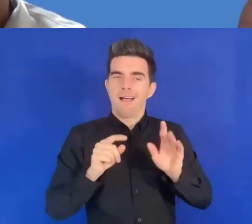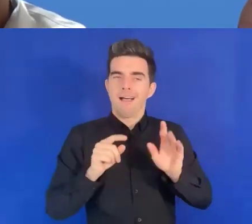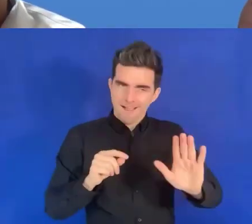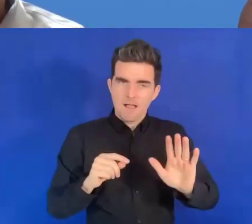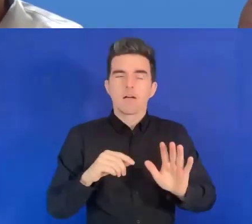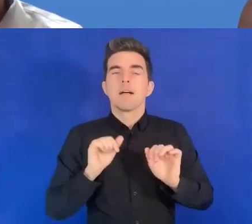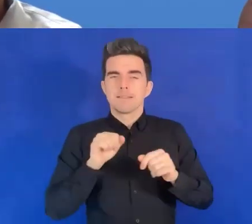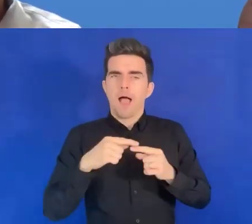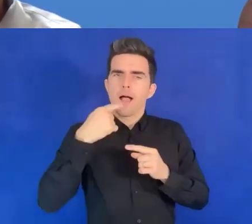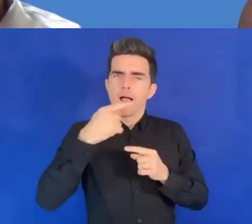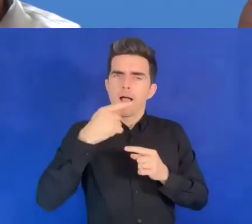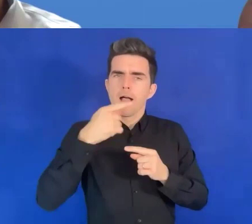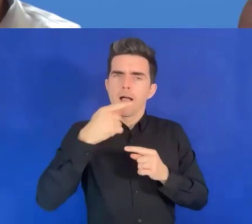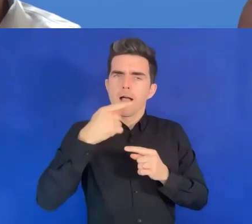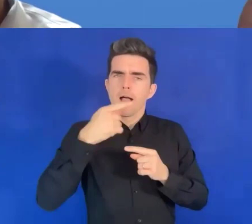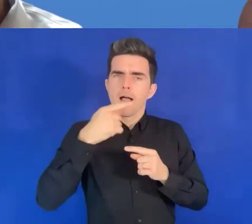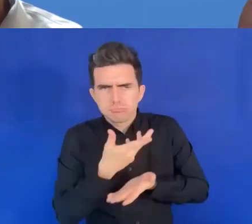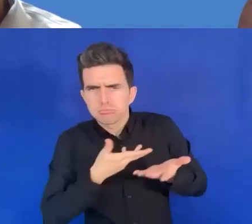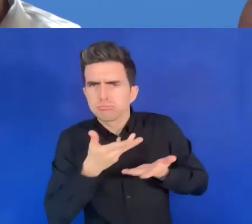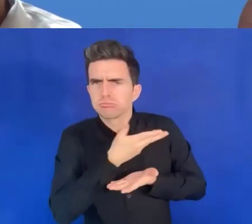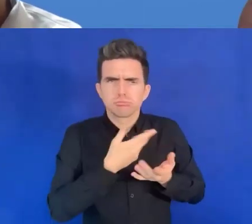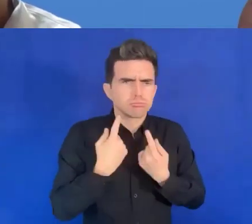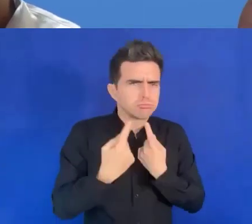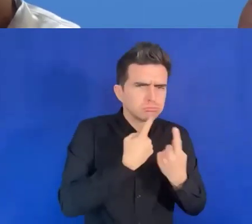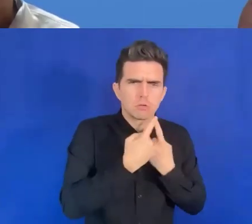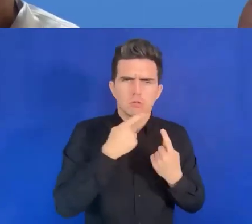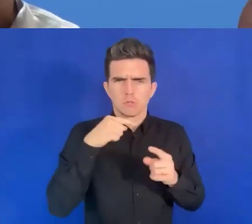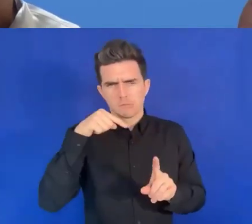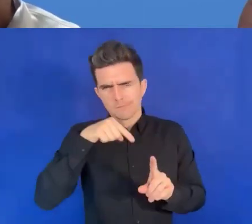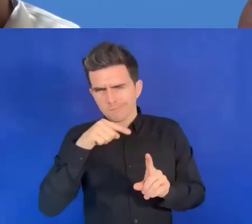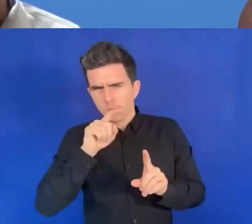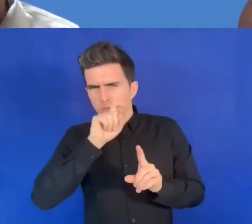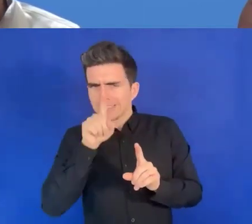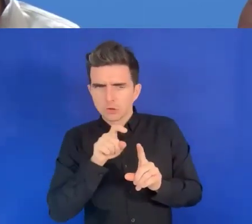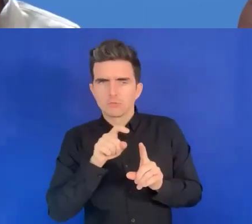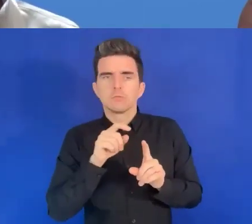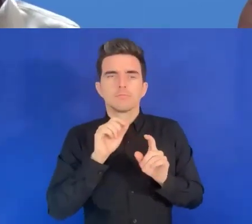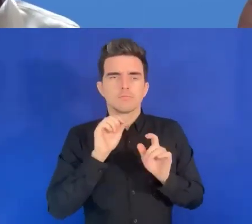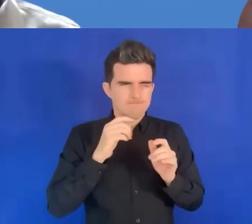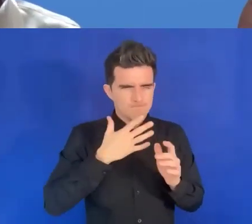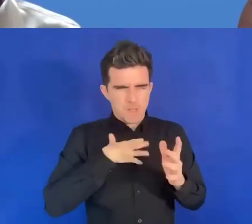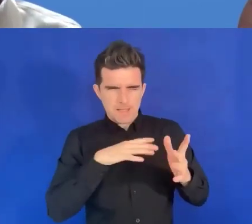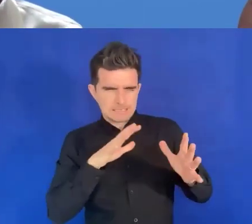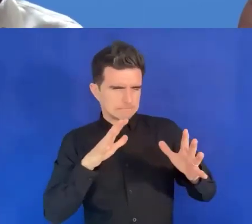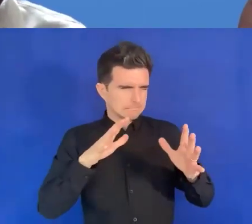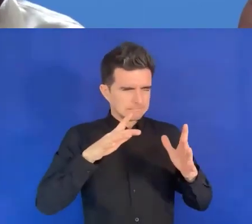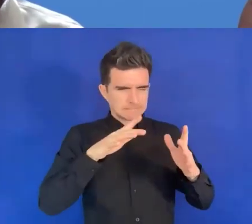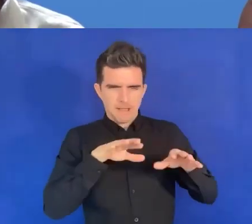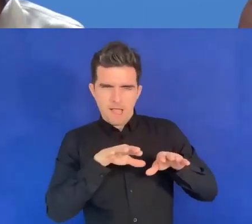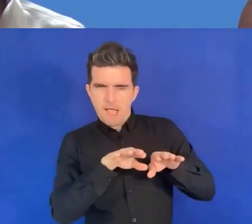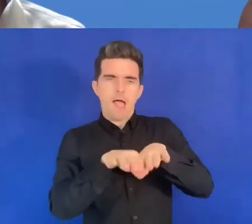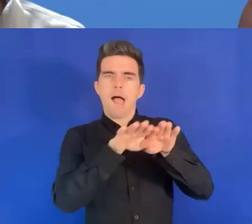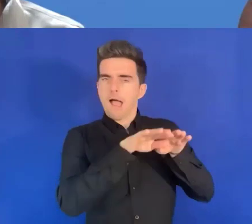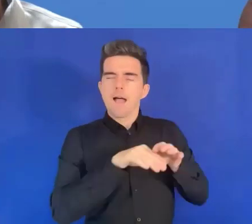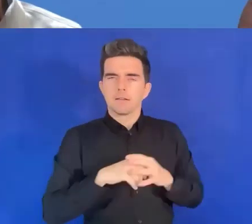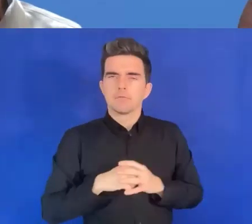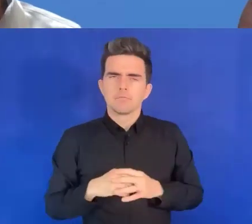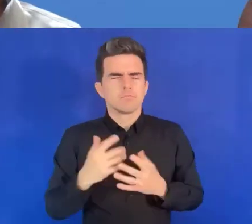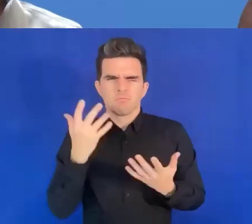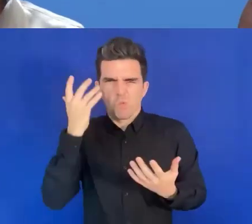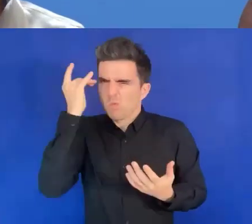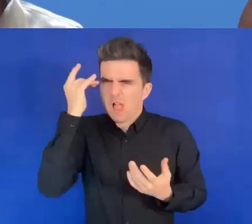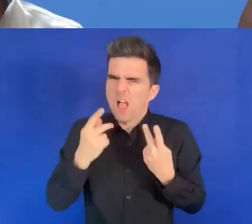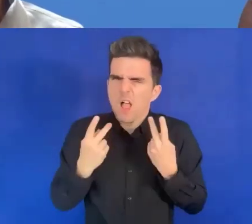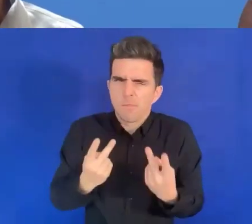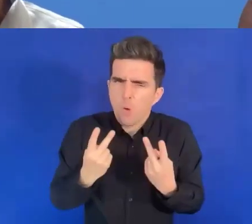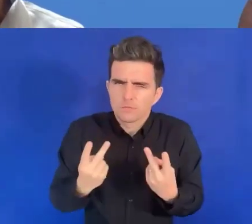question et ils ont essayé de trouver un autre consensus. Il y a différents segments d'information